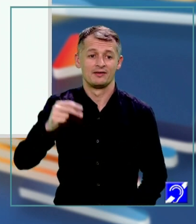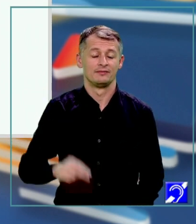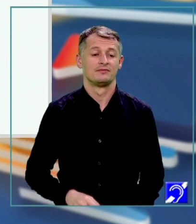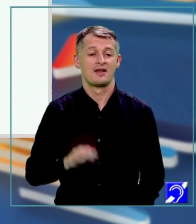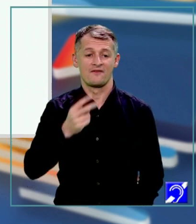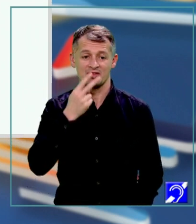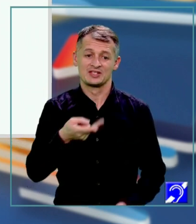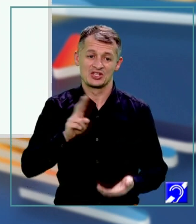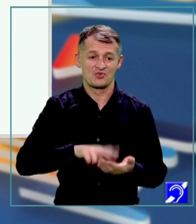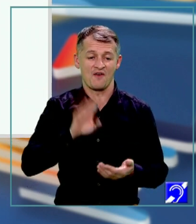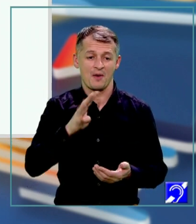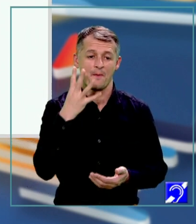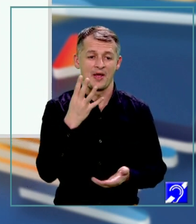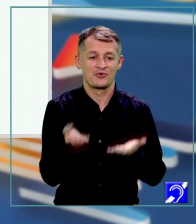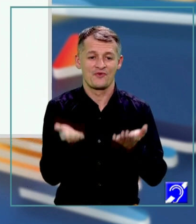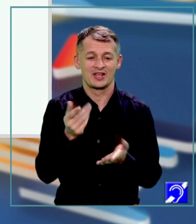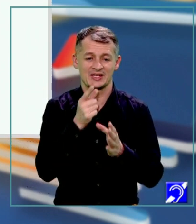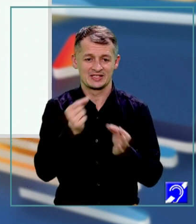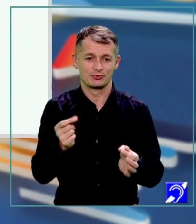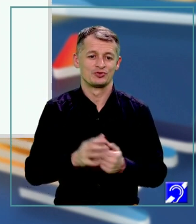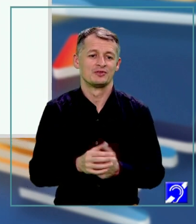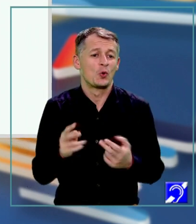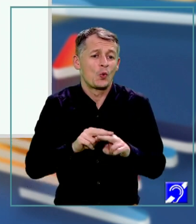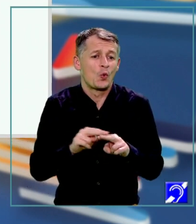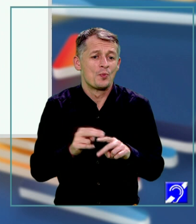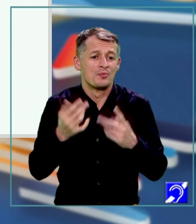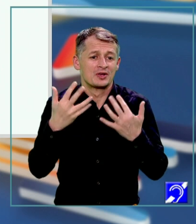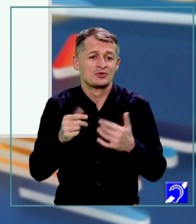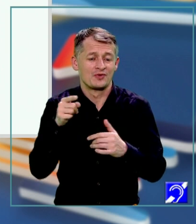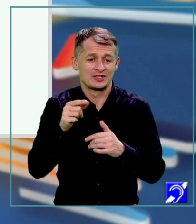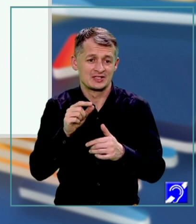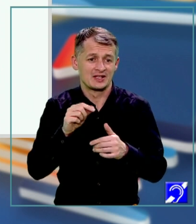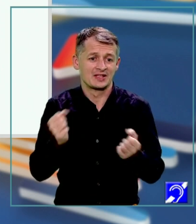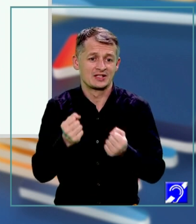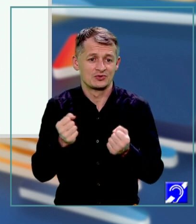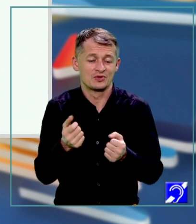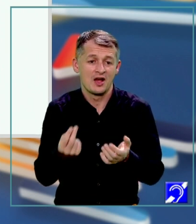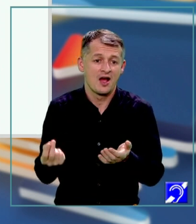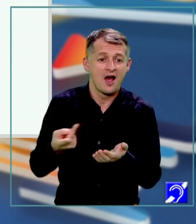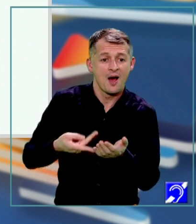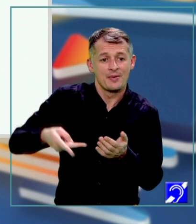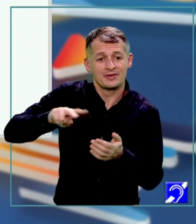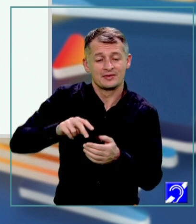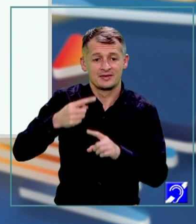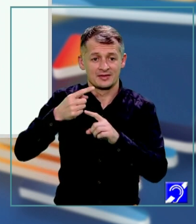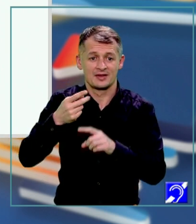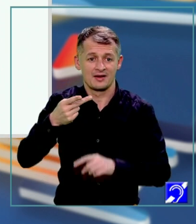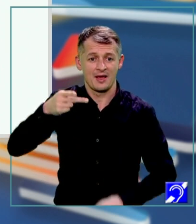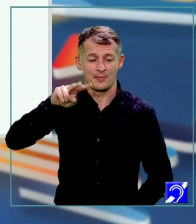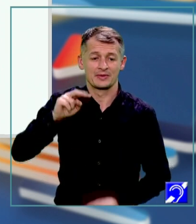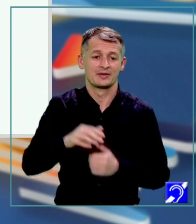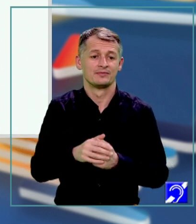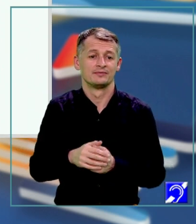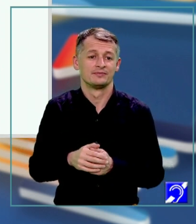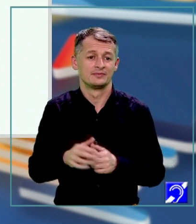din nou 4 variante de răspuns. Cum rezolvăm acest exercițiu? Am ridicat la pătrat expresia din